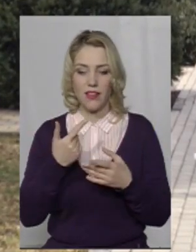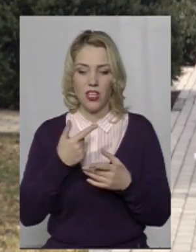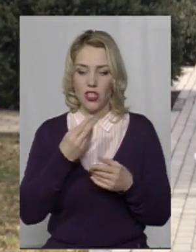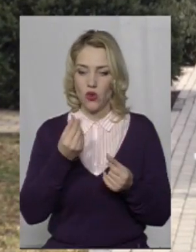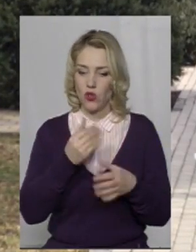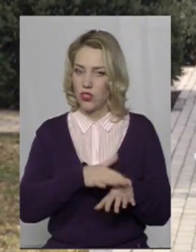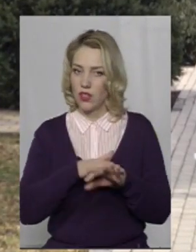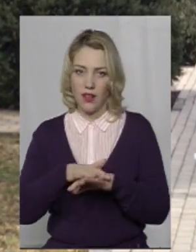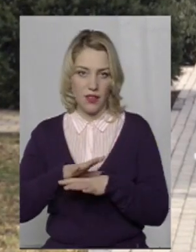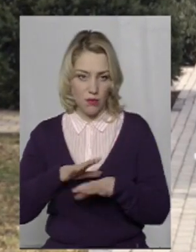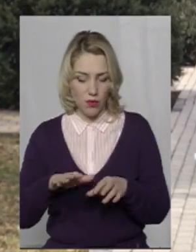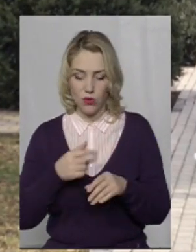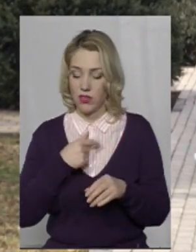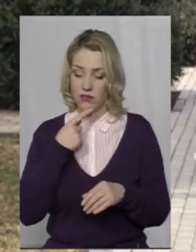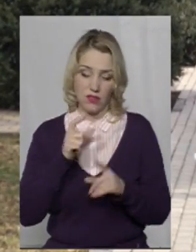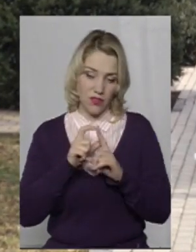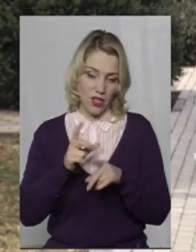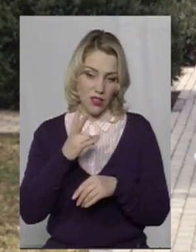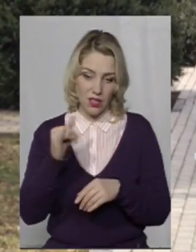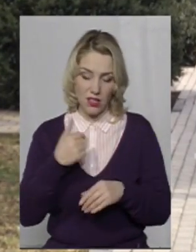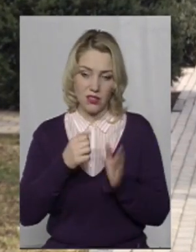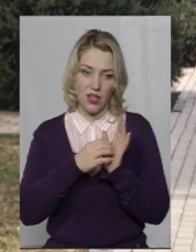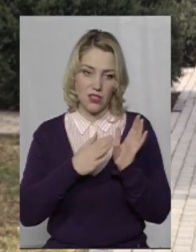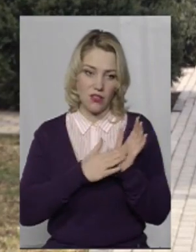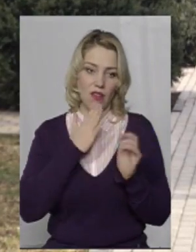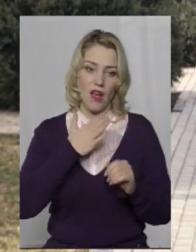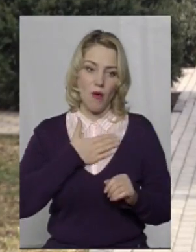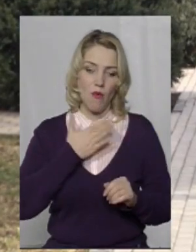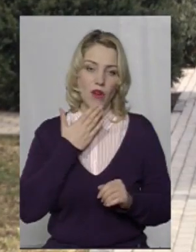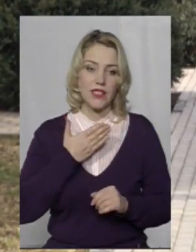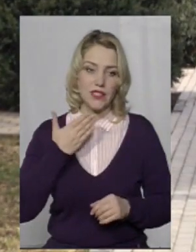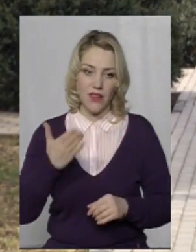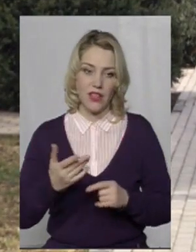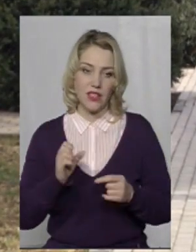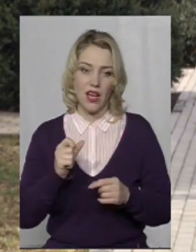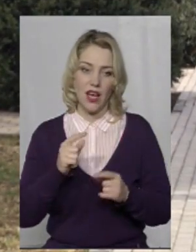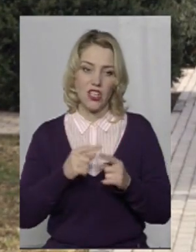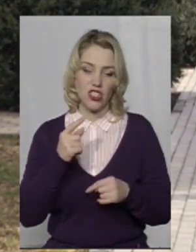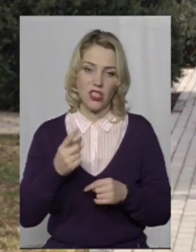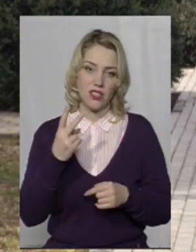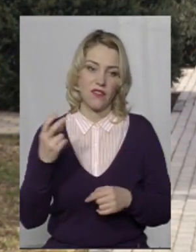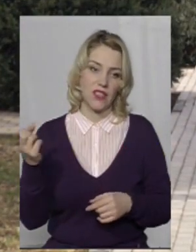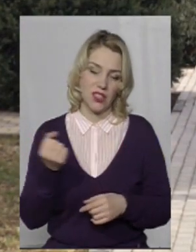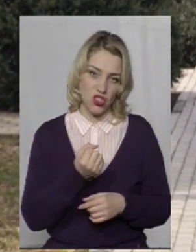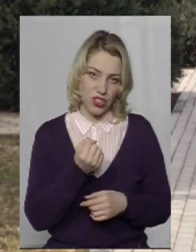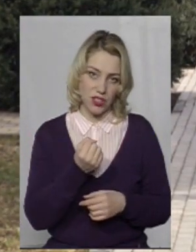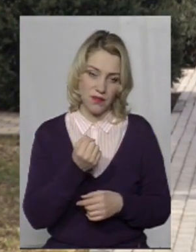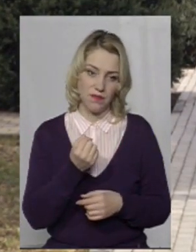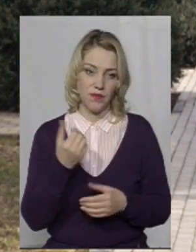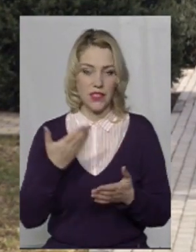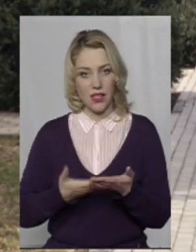я сказала, що ні. Зареєстрували моє звернення, а через два тижні, здається,